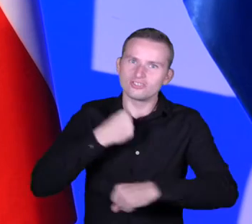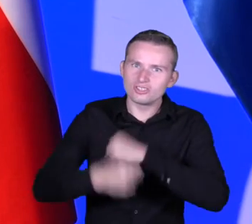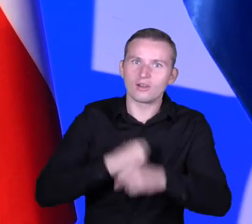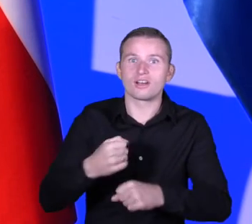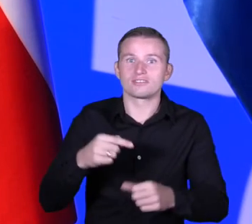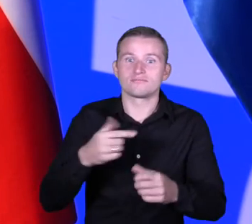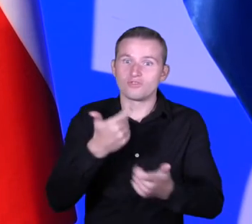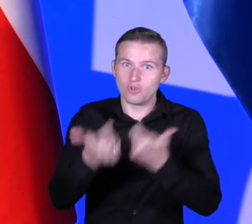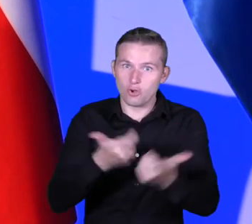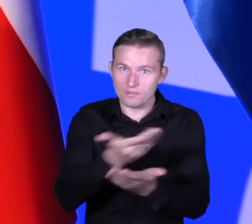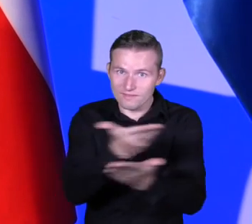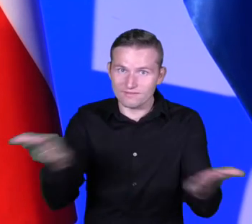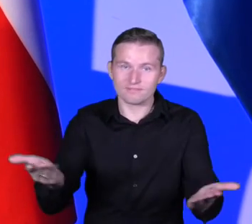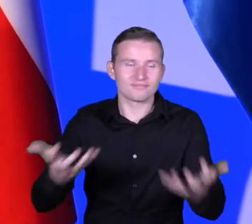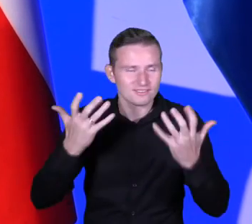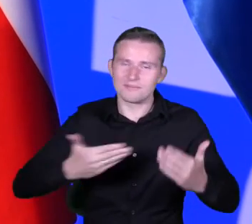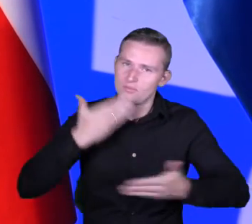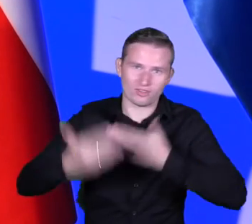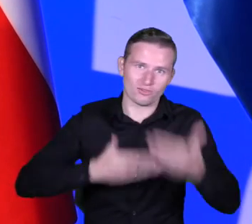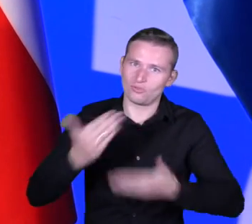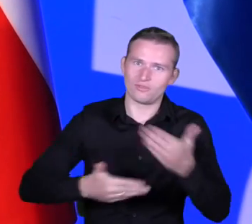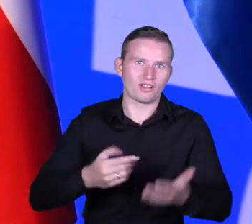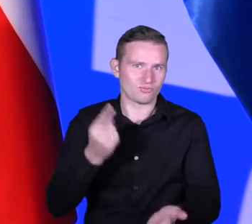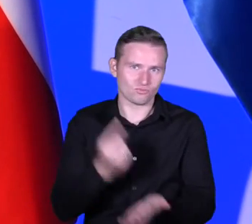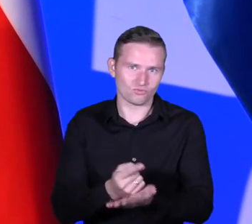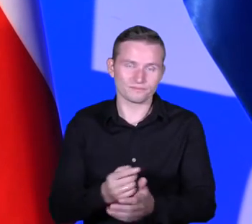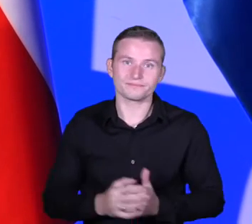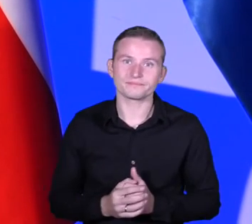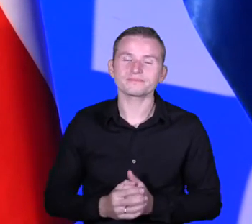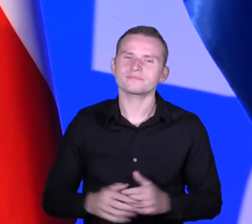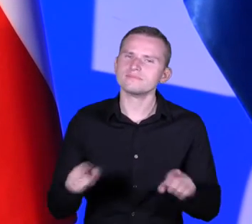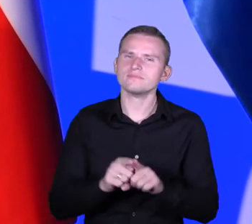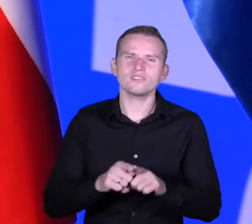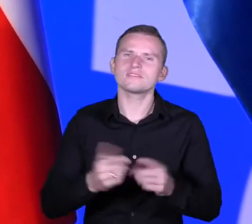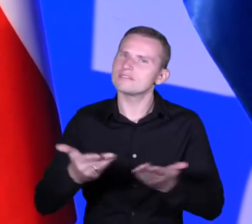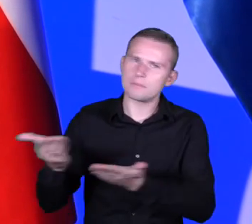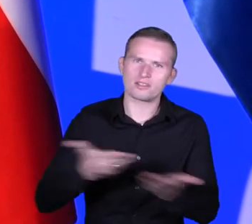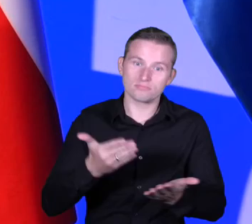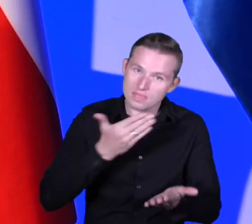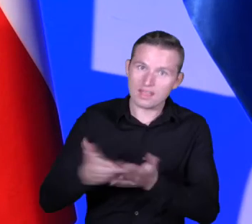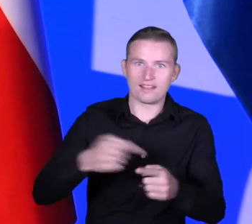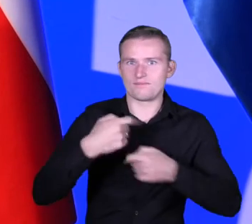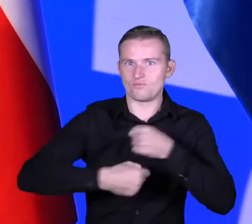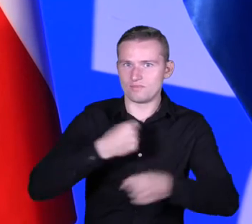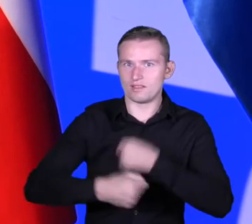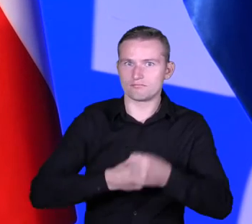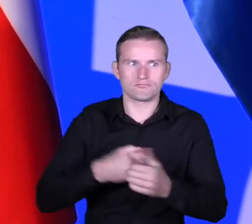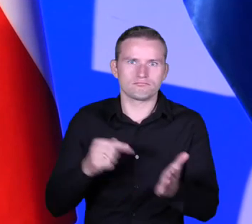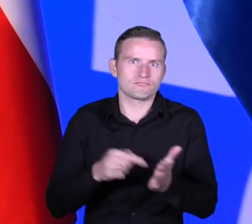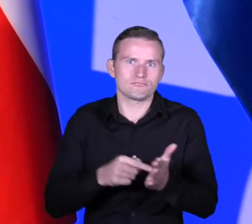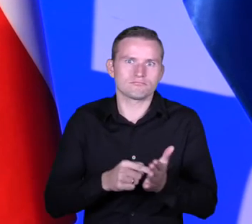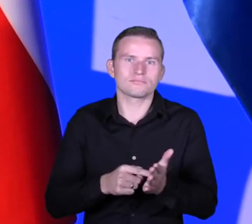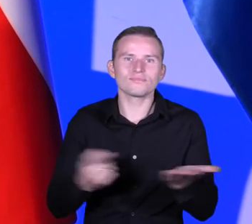raz serdecznie pogratulować, już nie przedłużając i zaprosić dalej do współpracy, bo jest to miejsce, gdzie ten